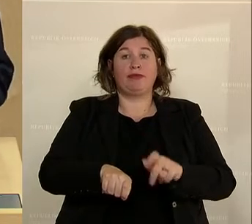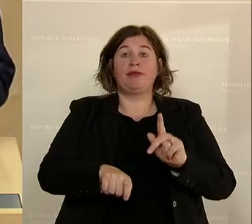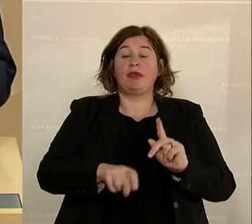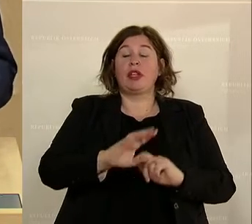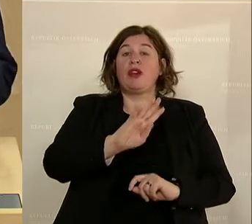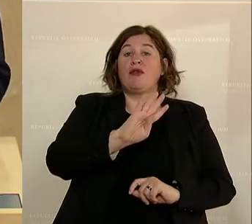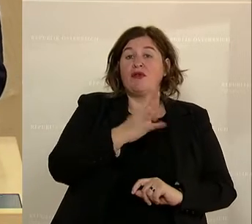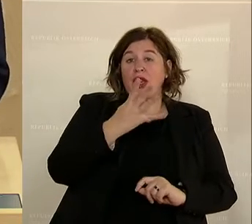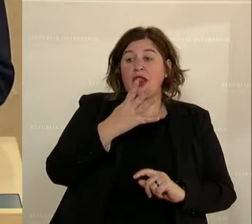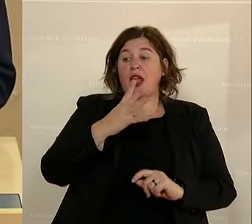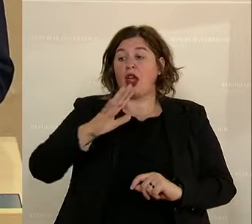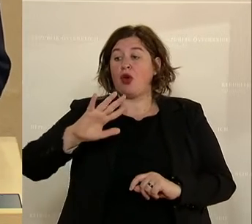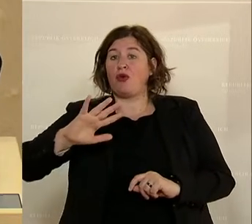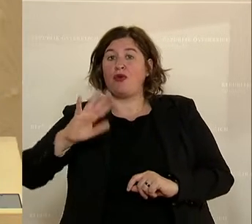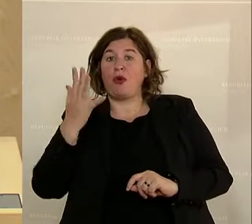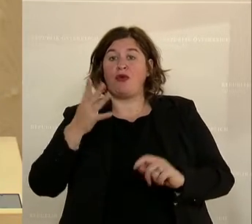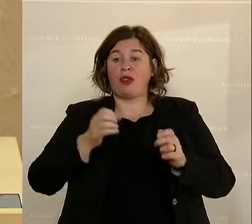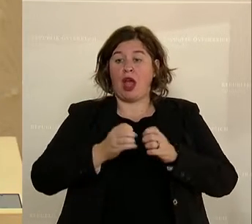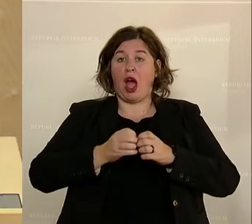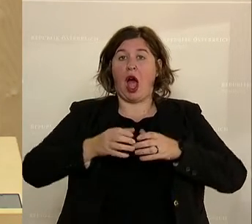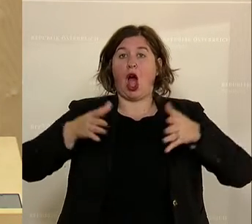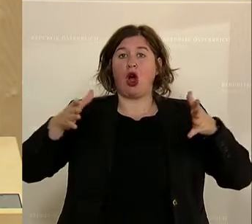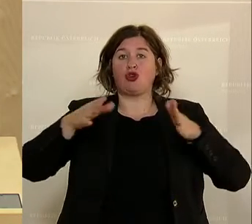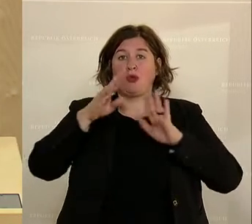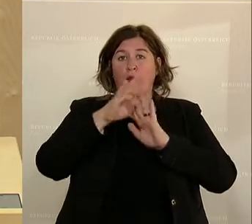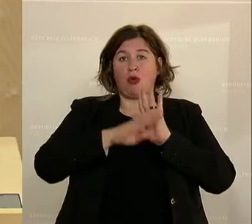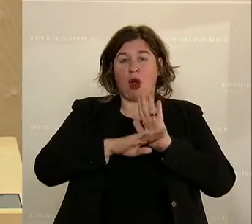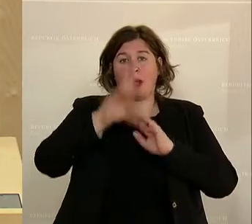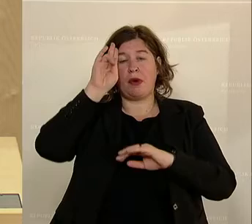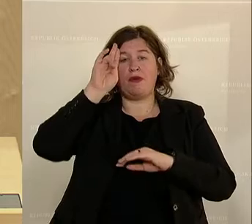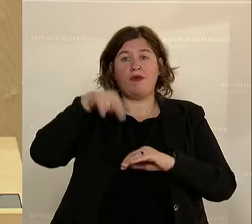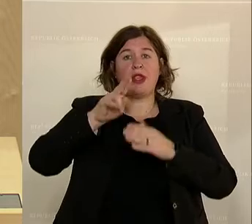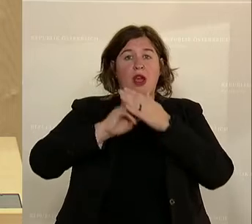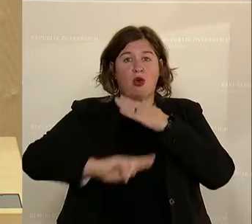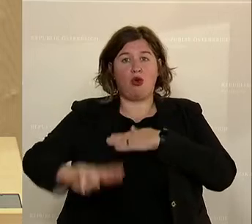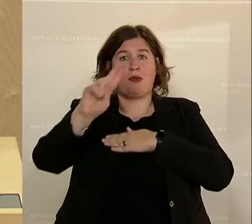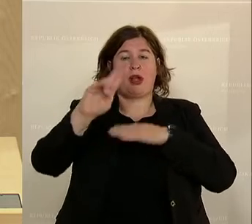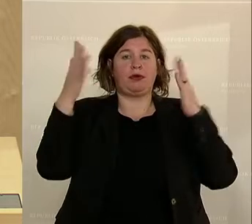und fünfte Ausbauprogramm der Wiener U-Bahn.